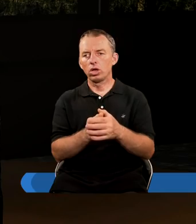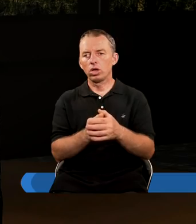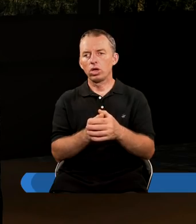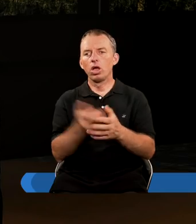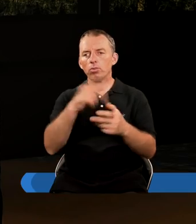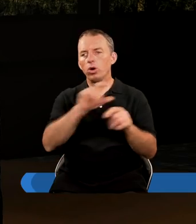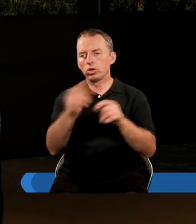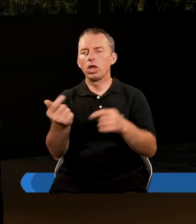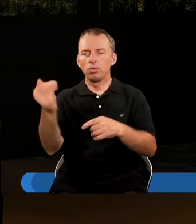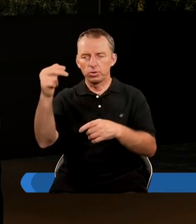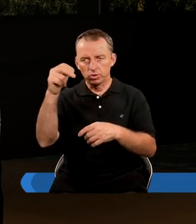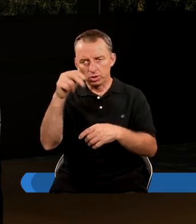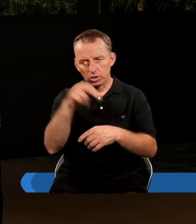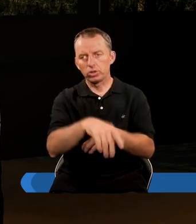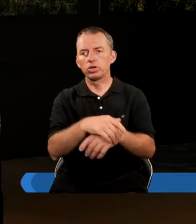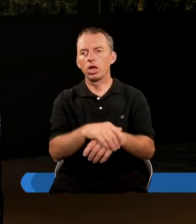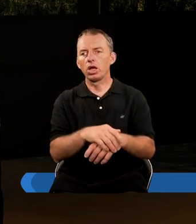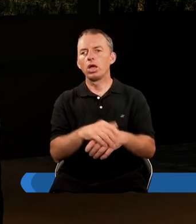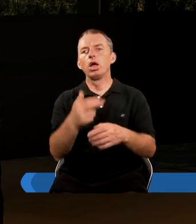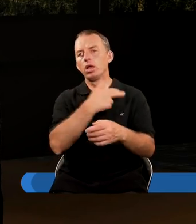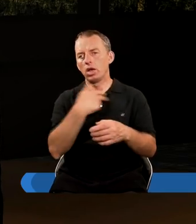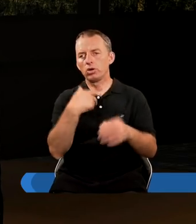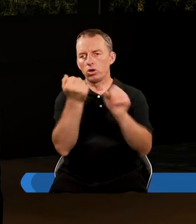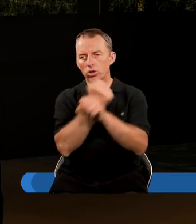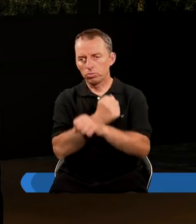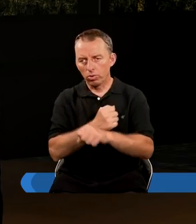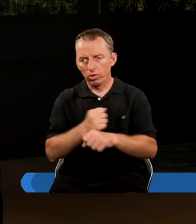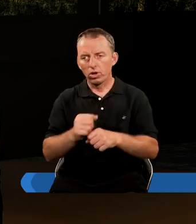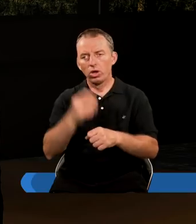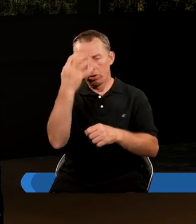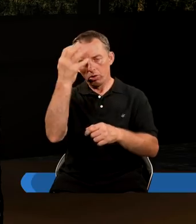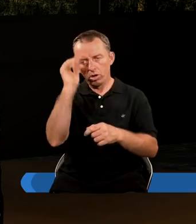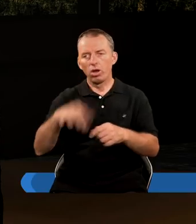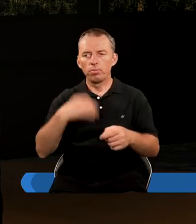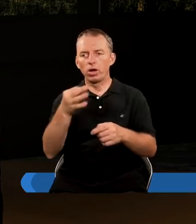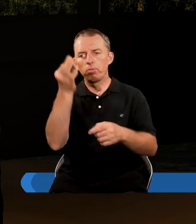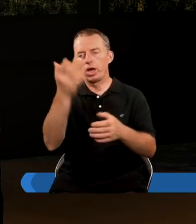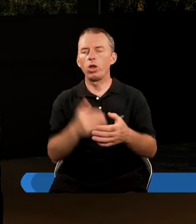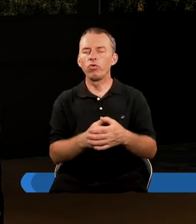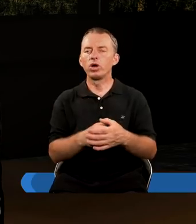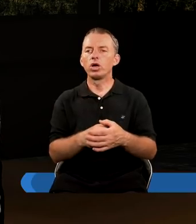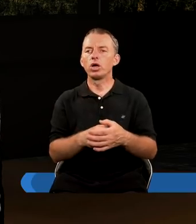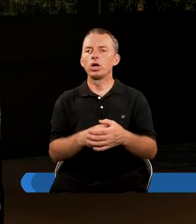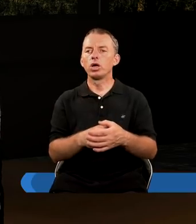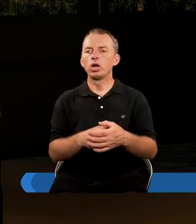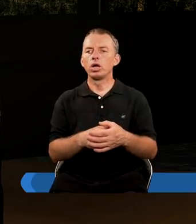podczas przyjścia naszego Zbawiciela jako Króla Królów i Pana Panów,